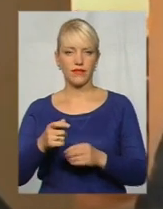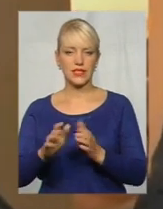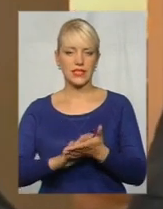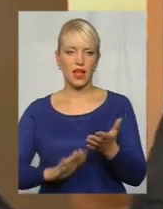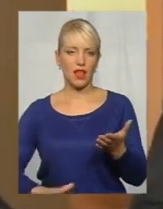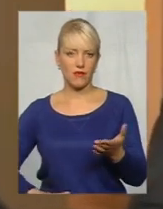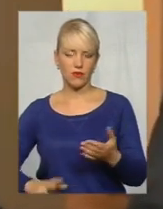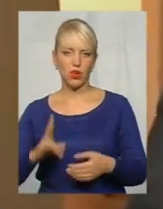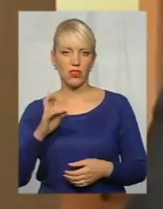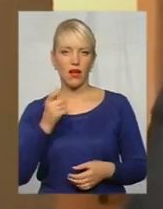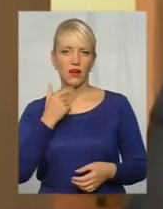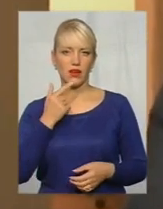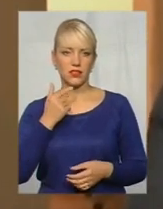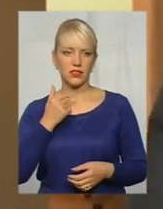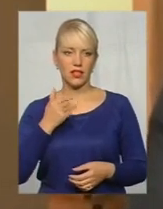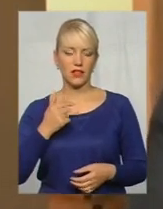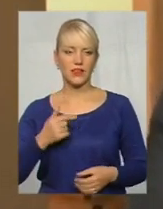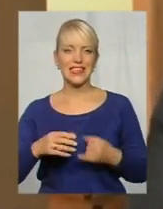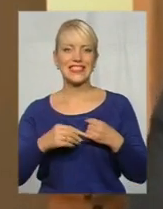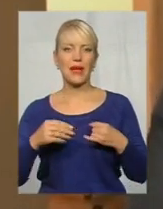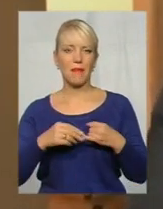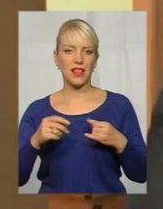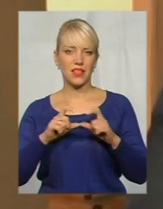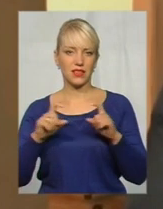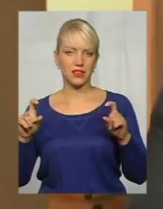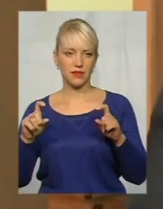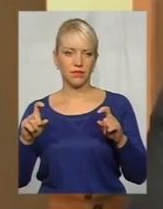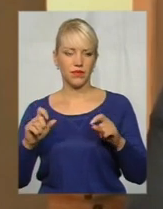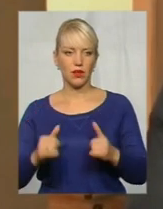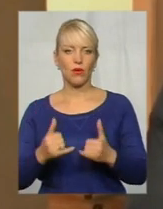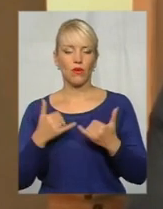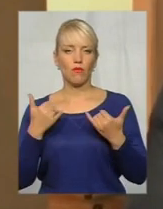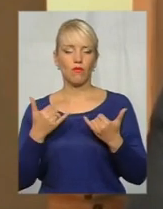Красилів, земельник. По